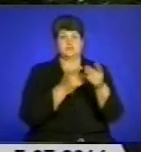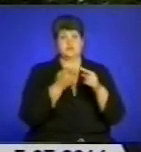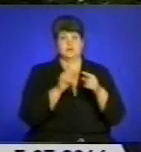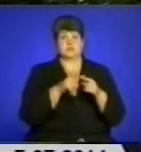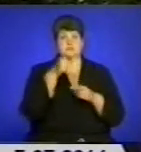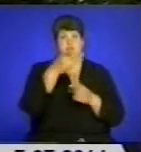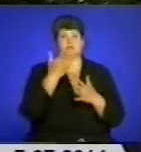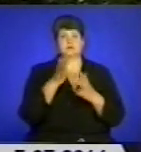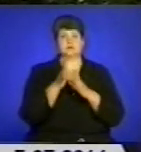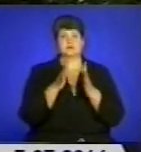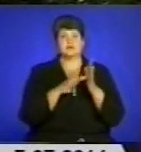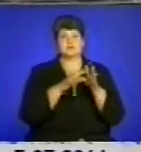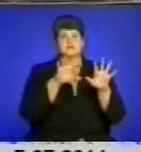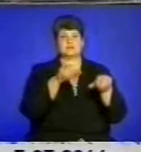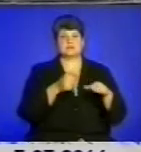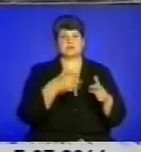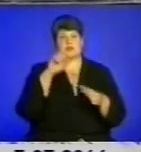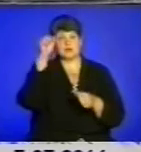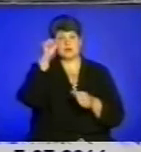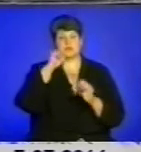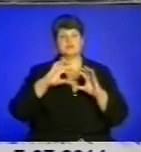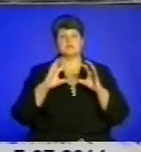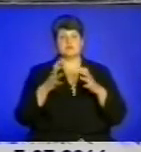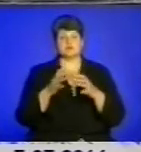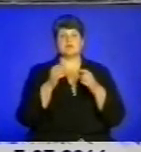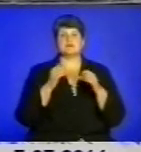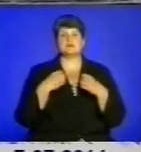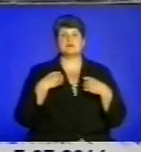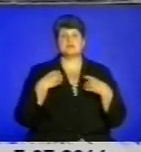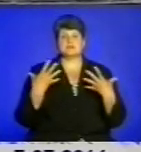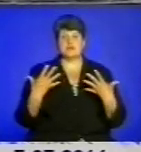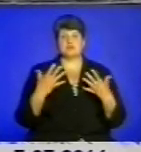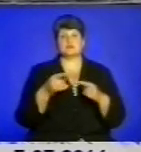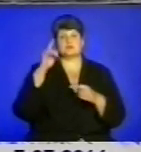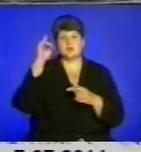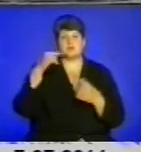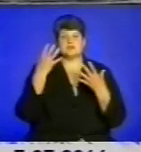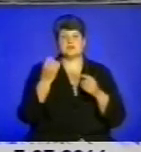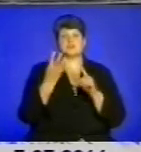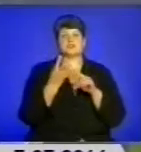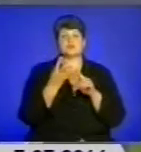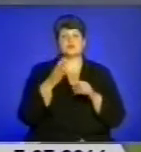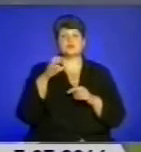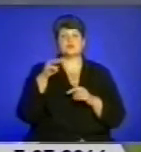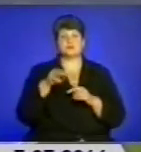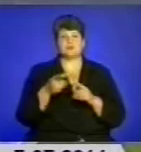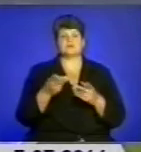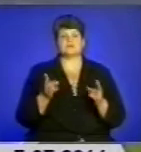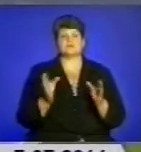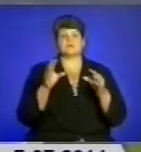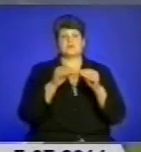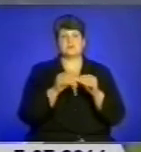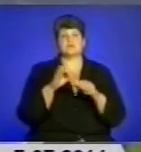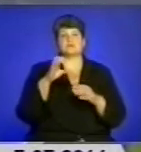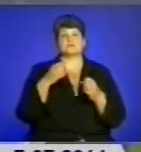який бере на себе гріхи світу. Свято Різдво Івана Хрестителя відоме ще з IV століття. Воно співпадало зі святом Івана Купала, яке